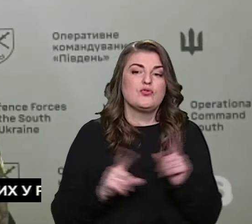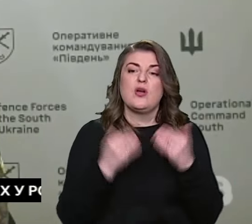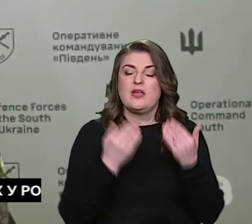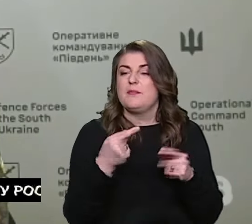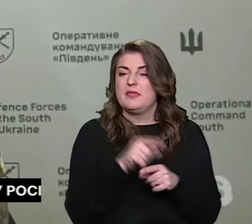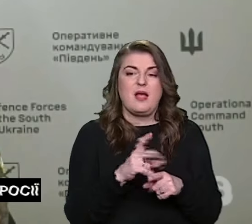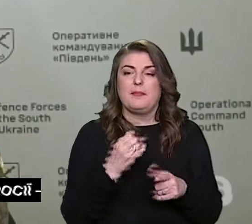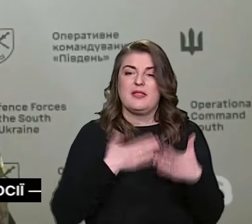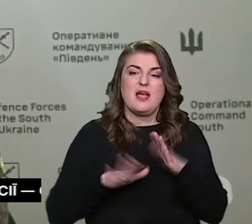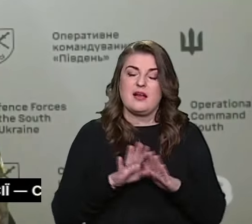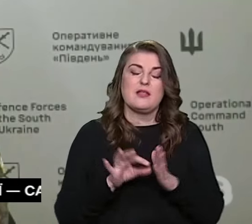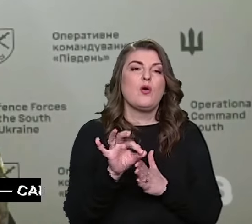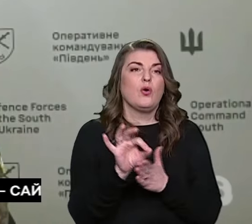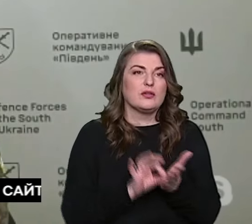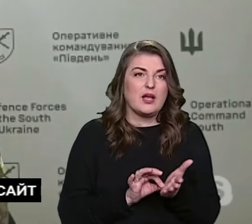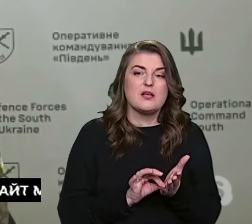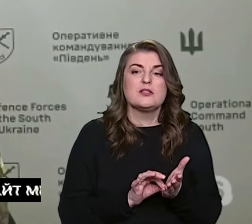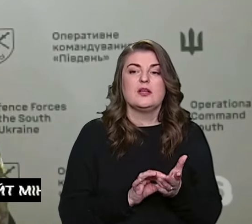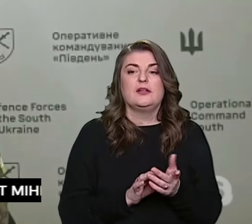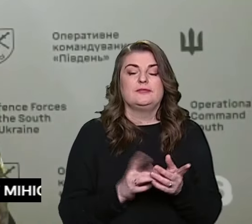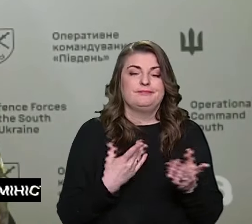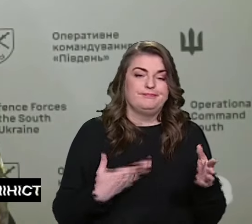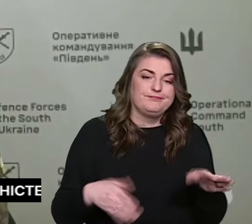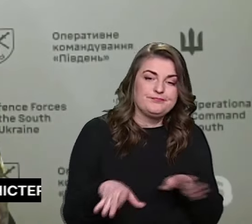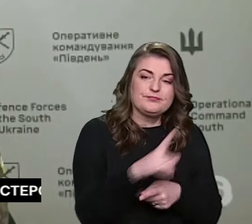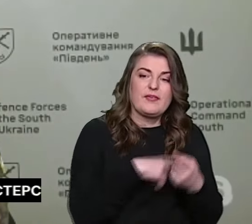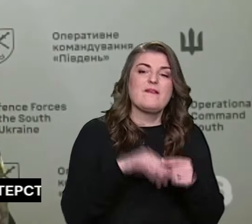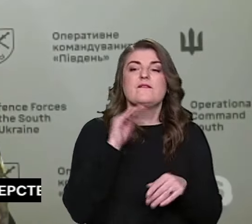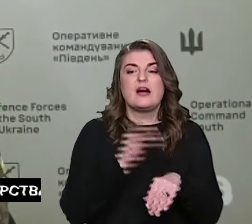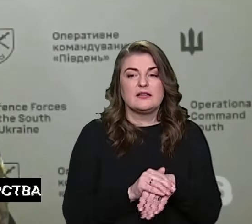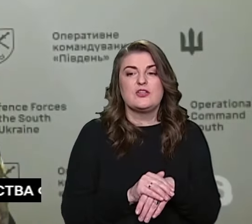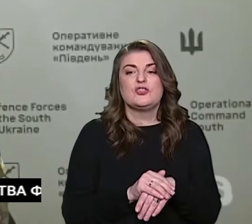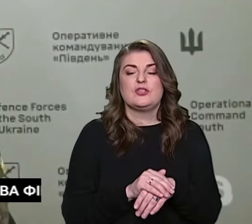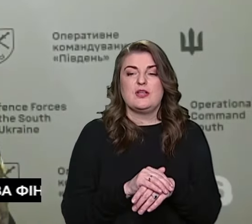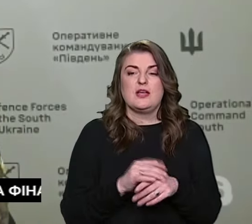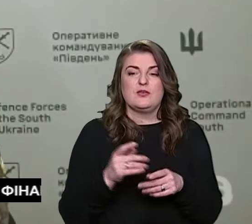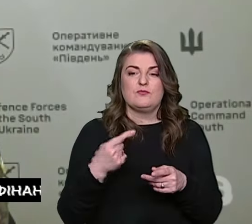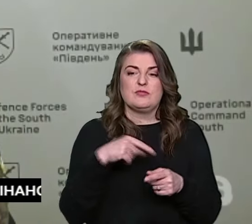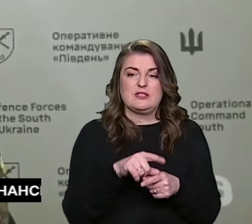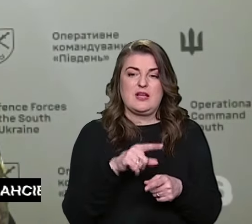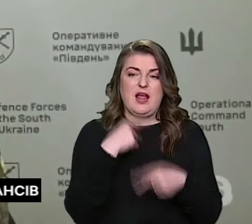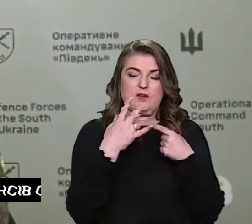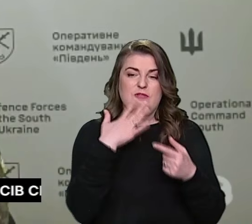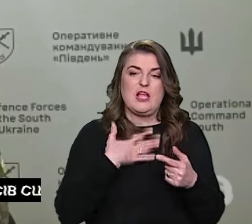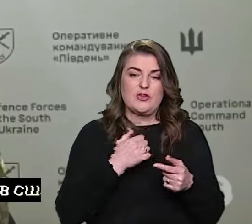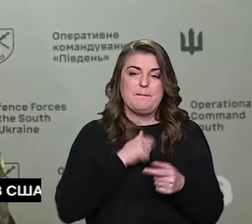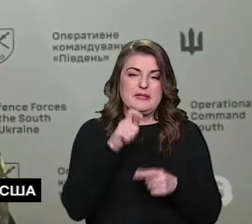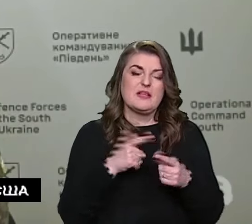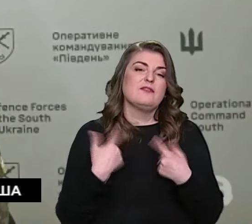що їм там не раді. Одразу схортаються і фактично запакованими вже, як кажуть наші бійці,